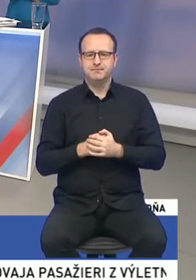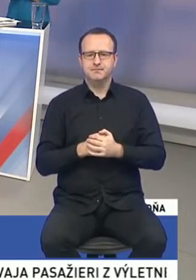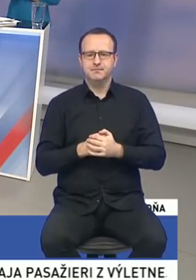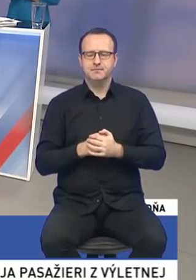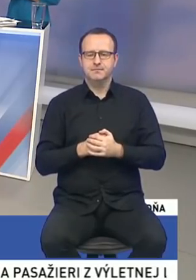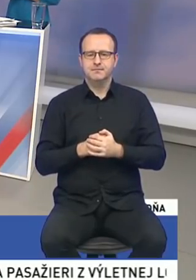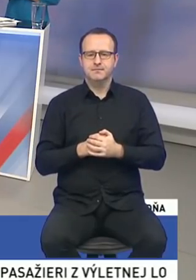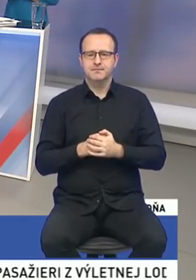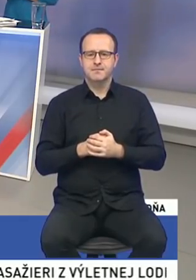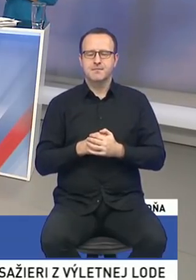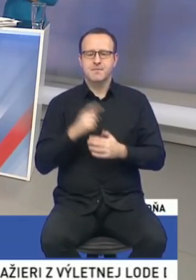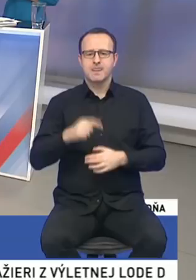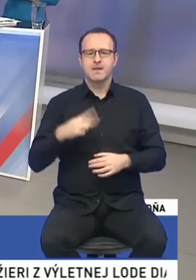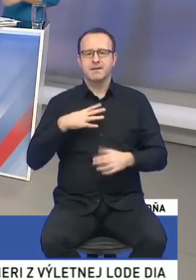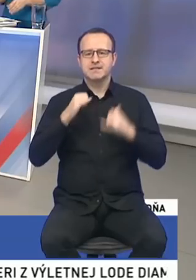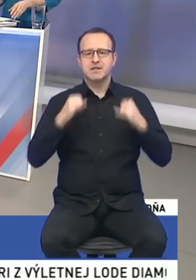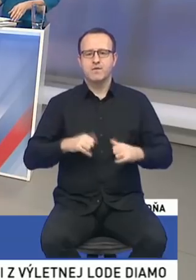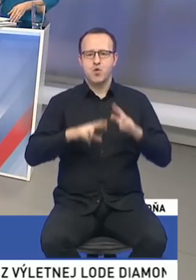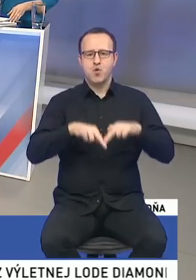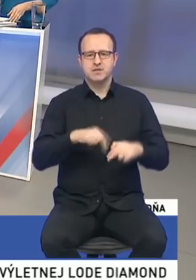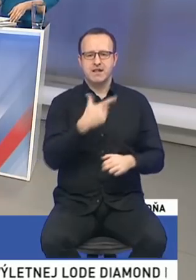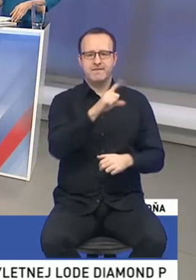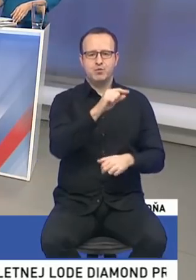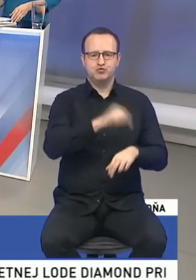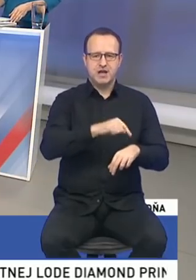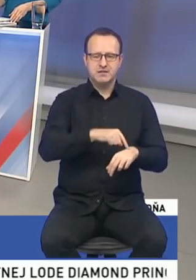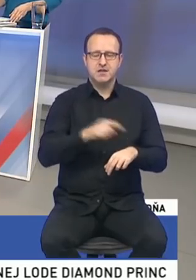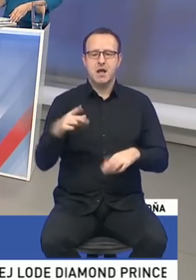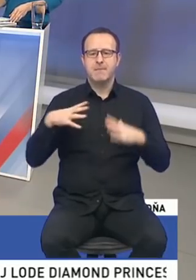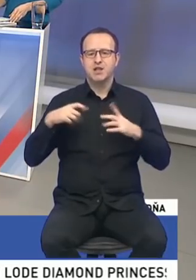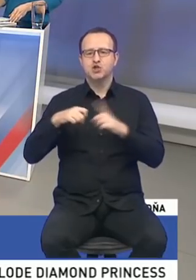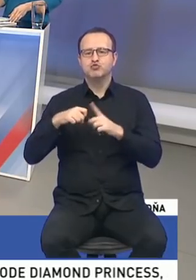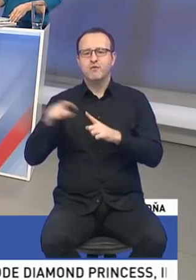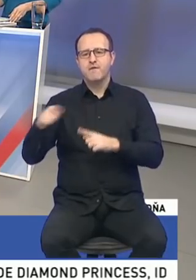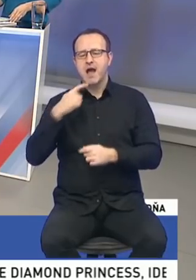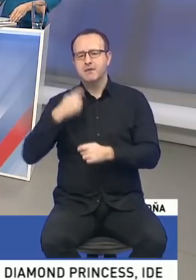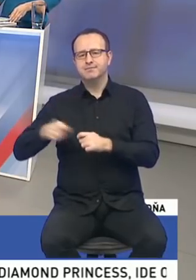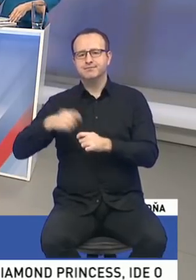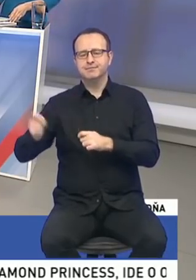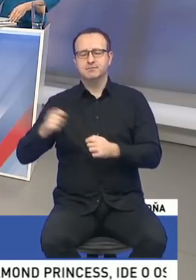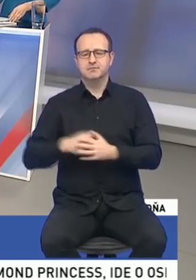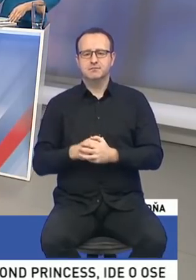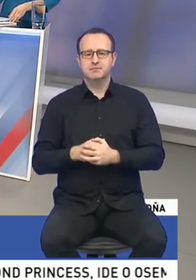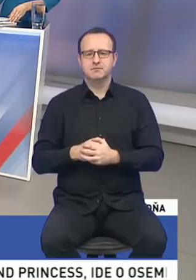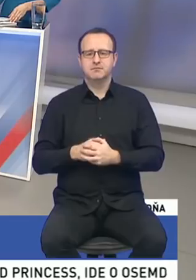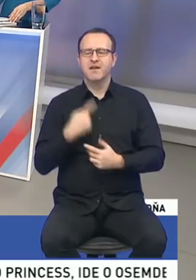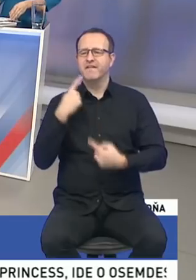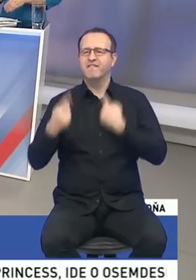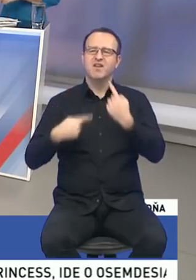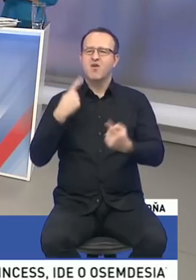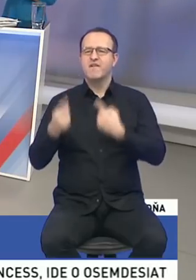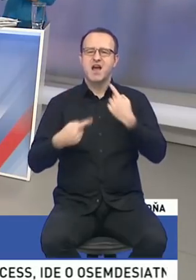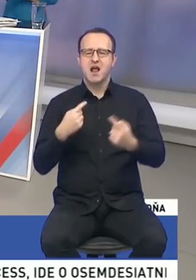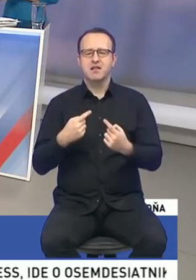Krištúvková, vy máte 6 minúty 39 sekúnd. Samozrejme, môžete zareagovať. Ja by som chcela zareagovať, že vyhovárať sa na to, že